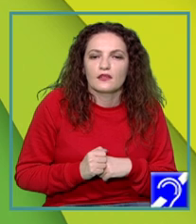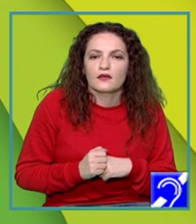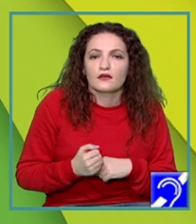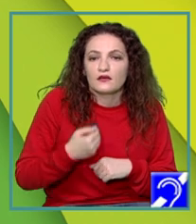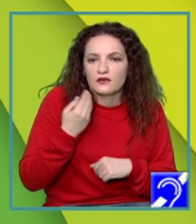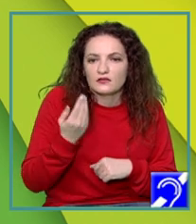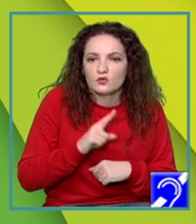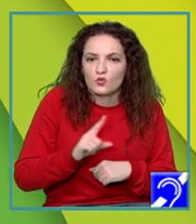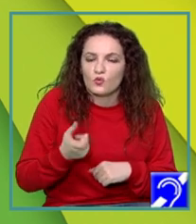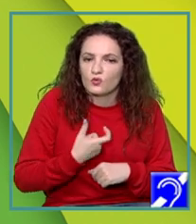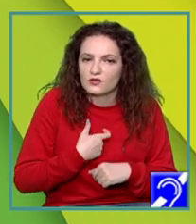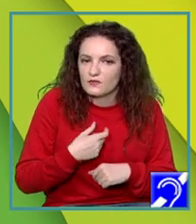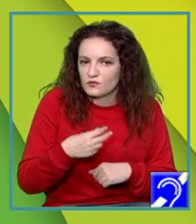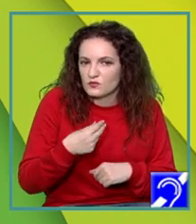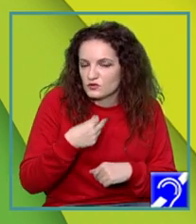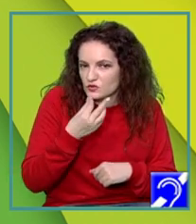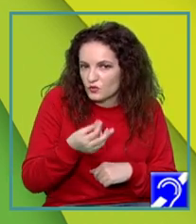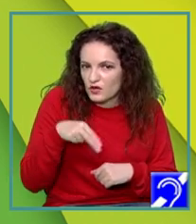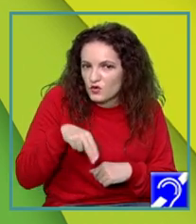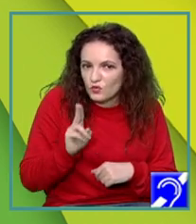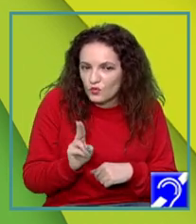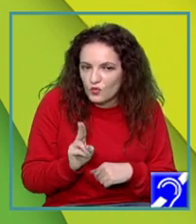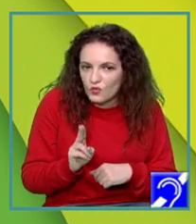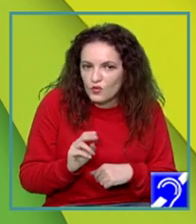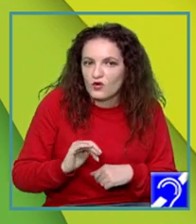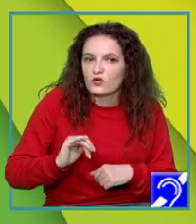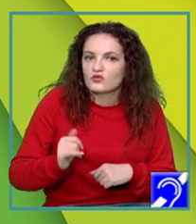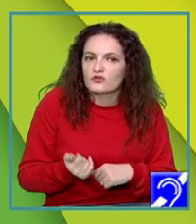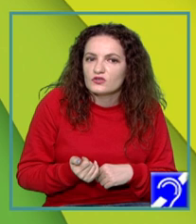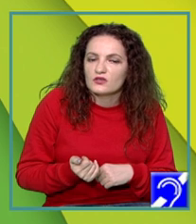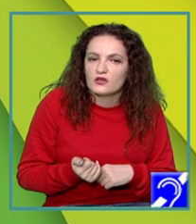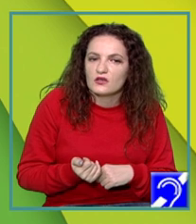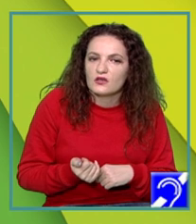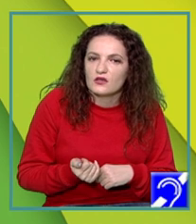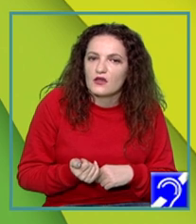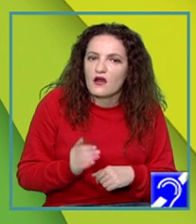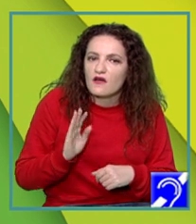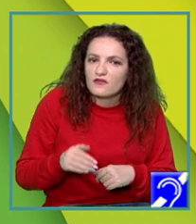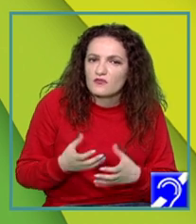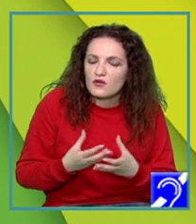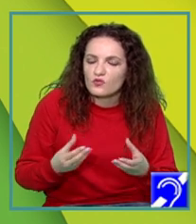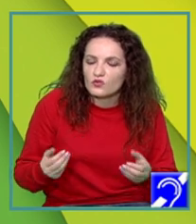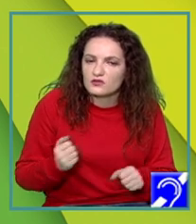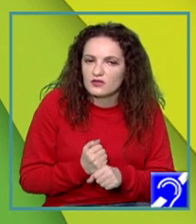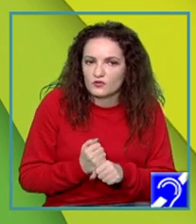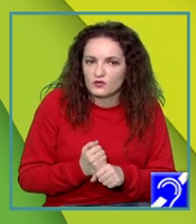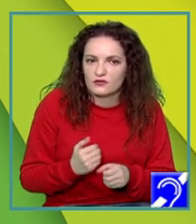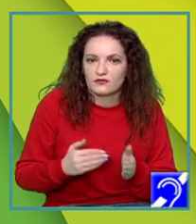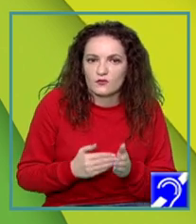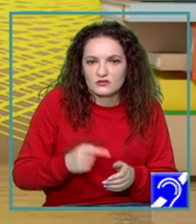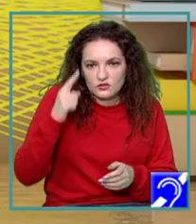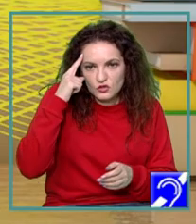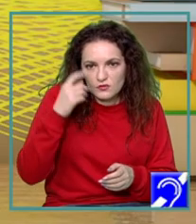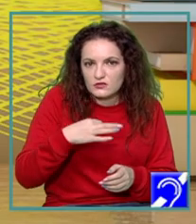uneori niciodată nu putem spune nu și ne încărcăm și cu sarcinile altora. Și vă sfătuiesc să învățați să spuneți nu.